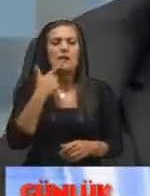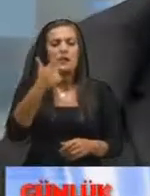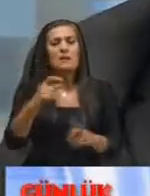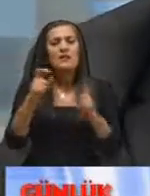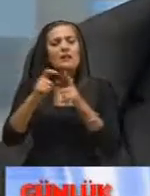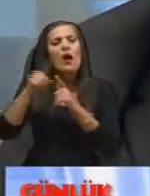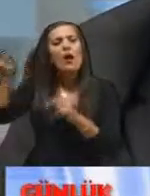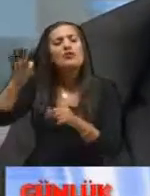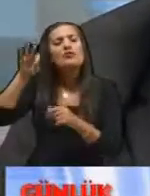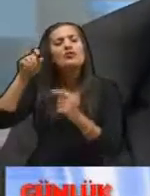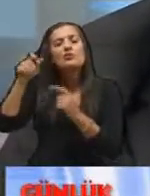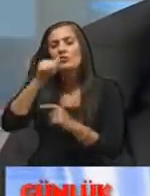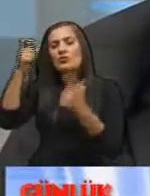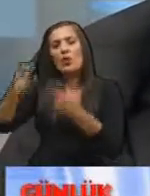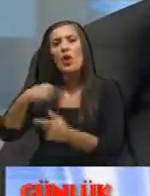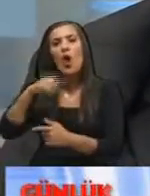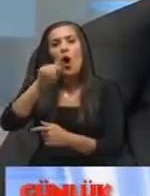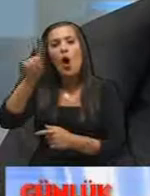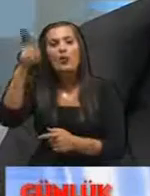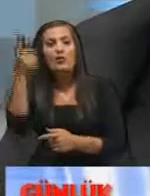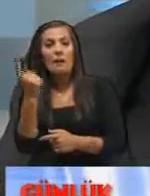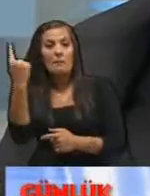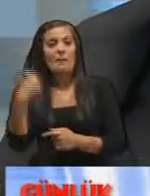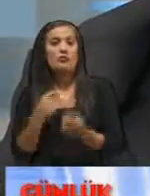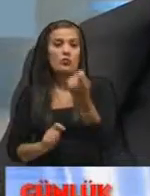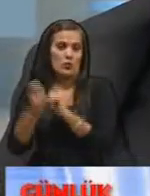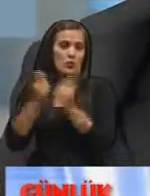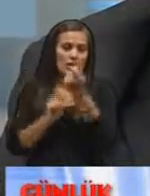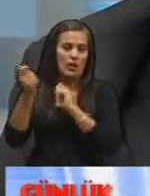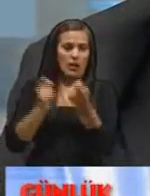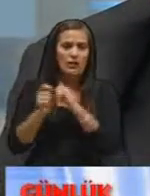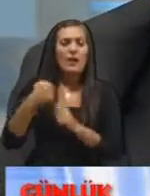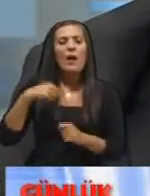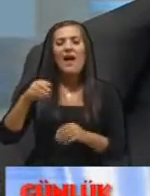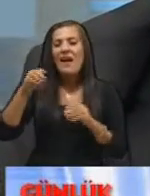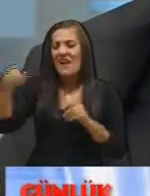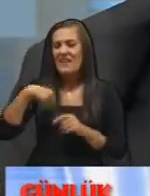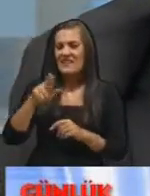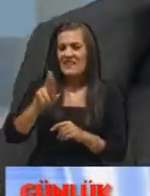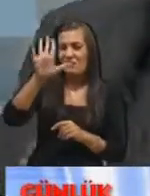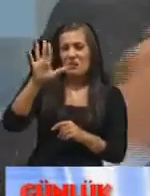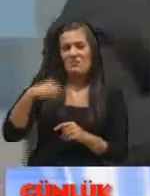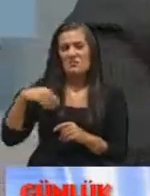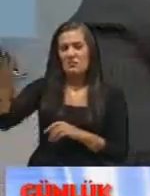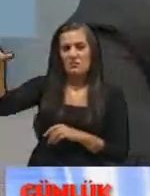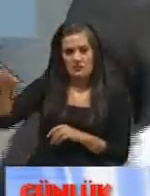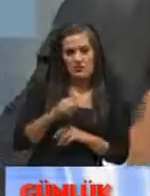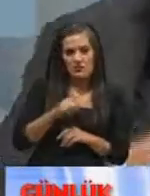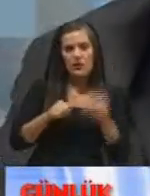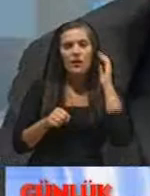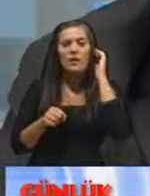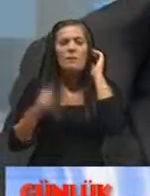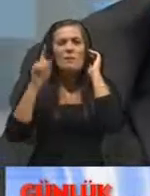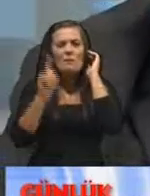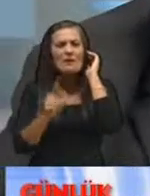biz zaten dragon çayının 10'da 1'ini kullanacağız 750 milyon eminiyetli verimin 75'ini çekeceğiz senede rahat olun diyorsunuz 9 tane boru var